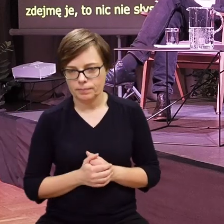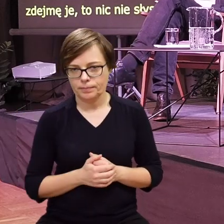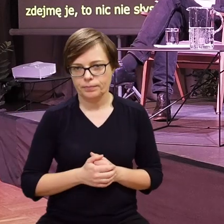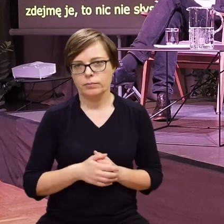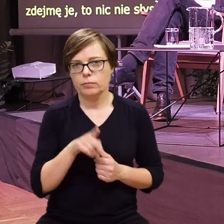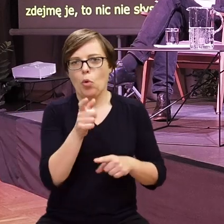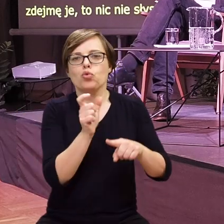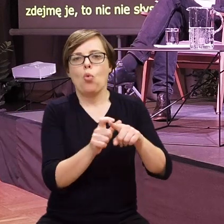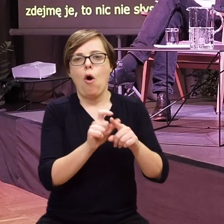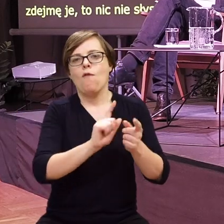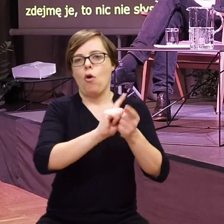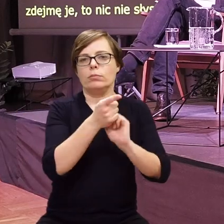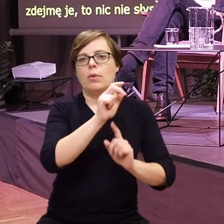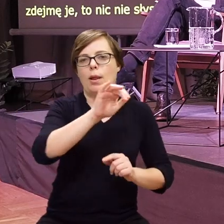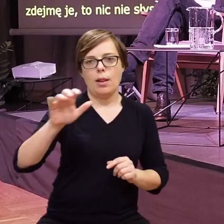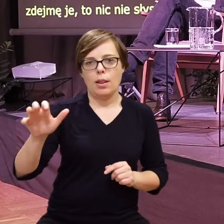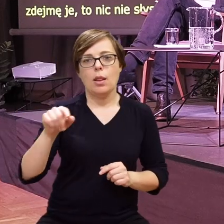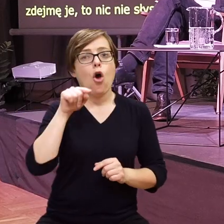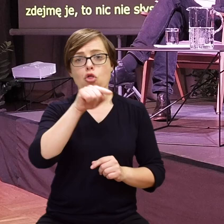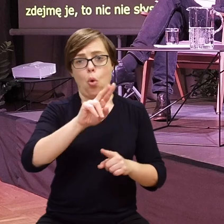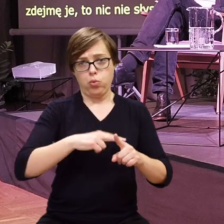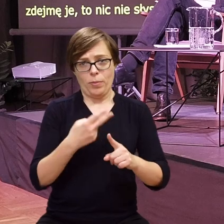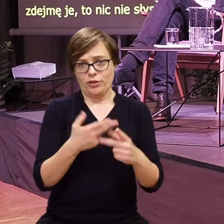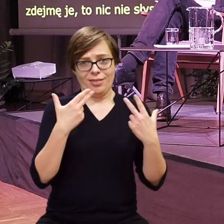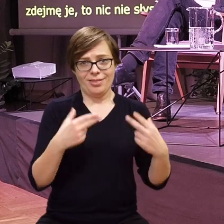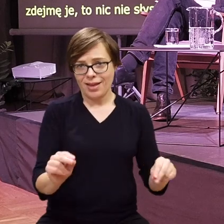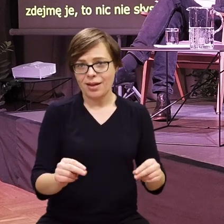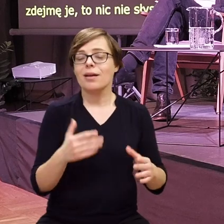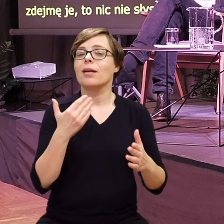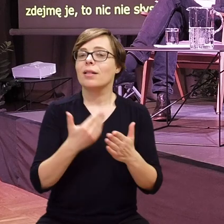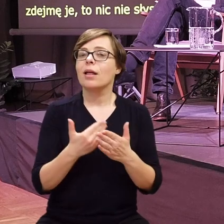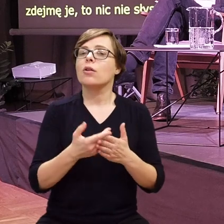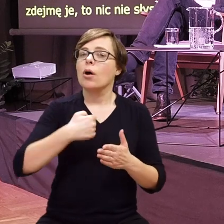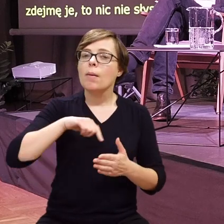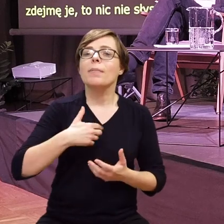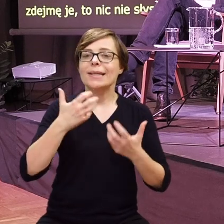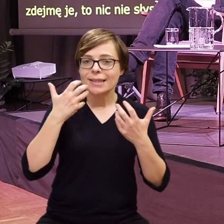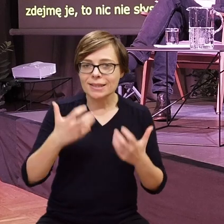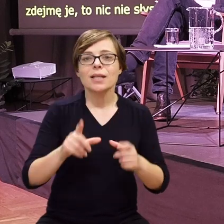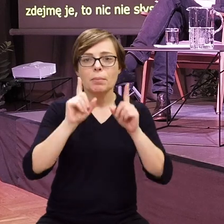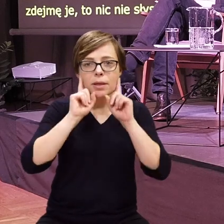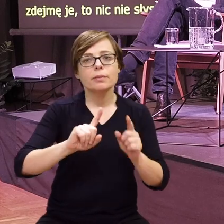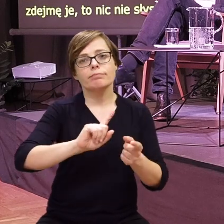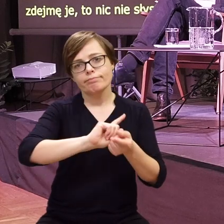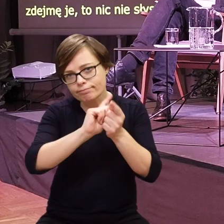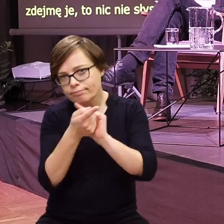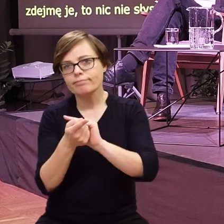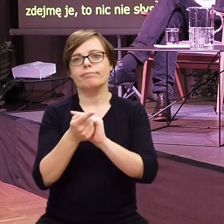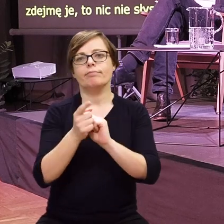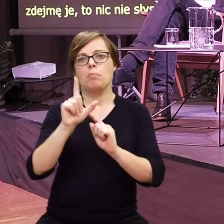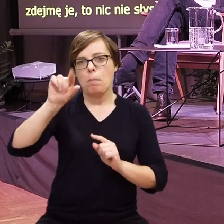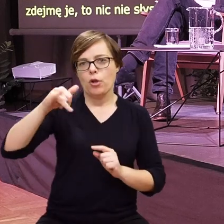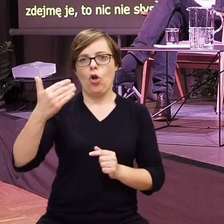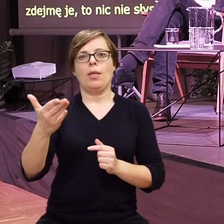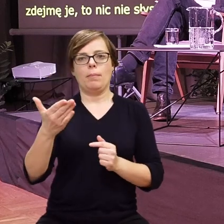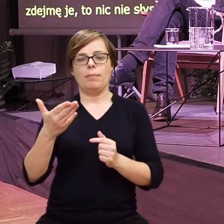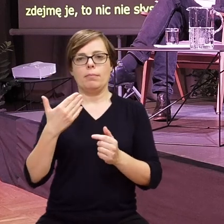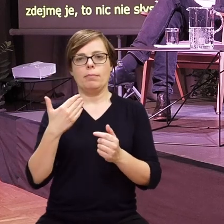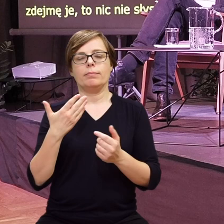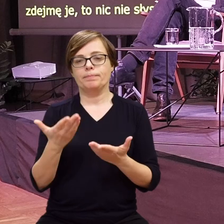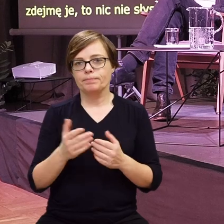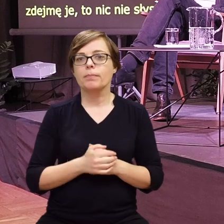przeliterowane słowo. To nie jest oczywiście tłumaczenie, więc zależało nam na tym, żeby po prostu pojawiło się słowo. I teraz